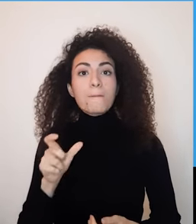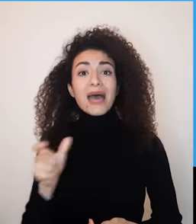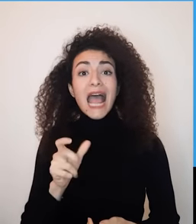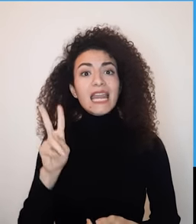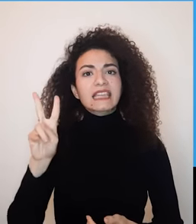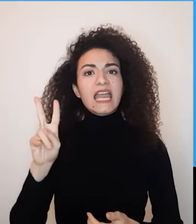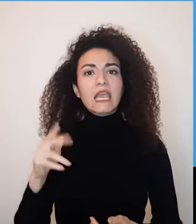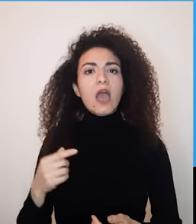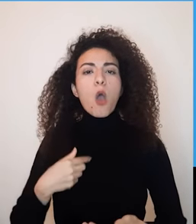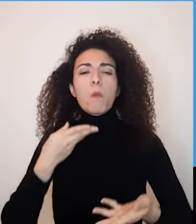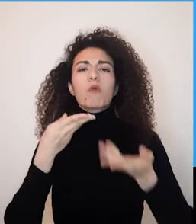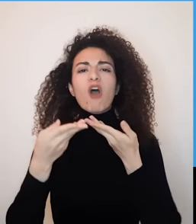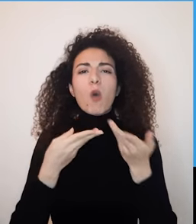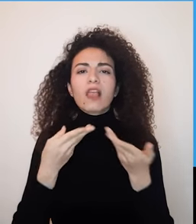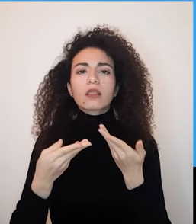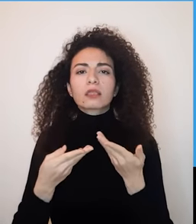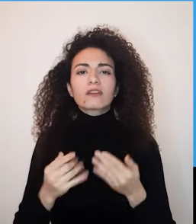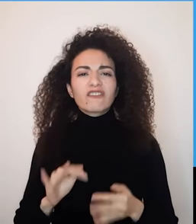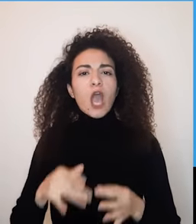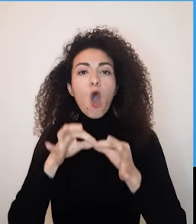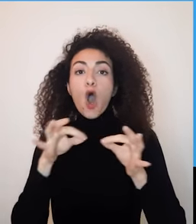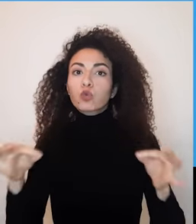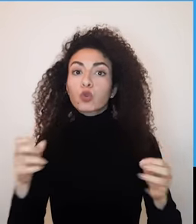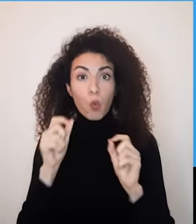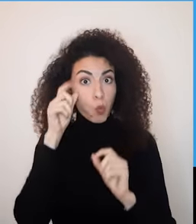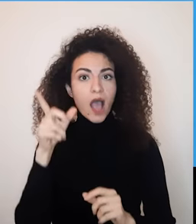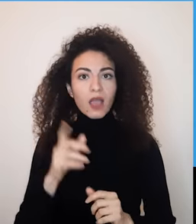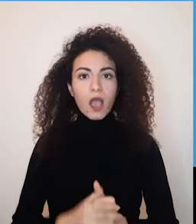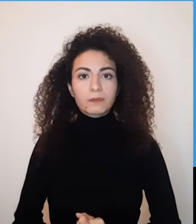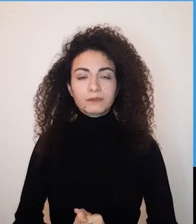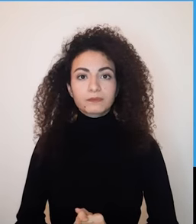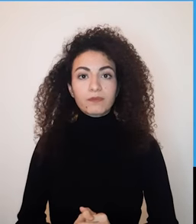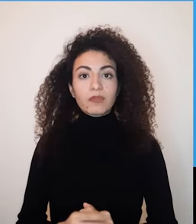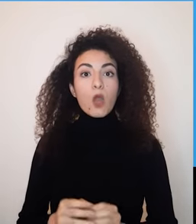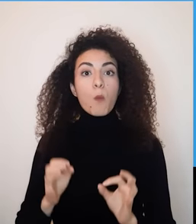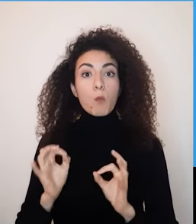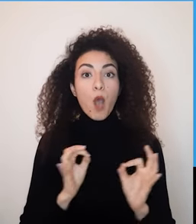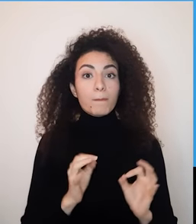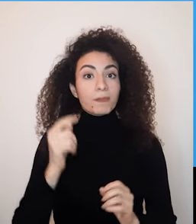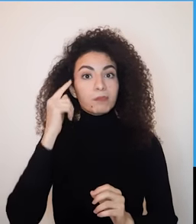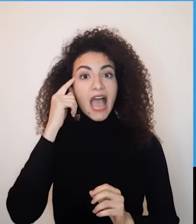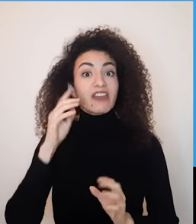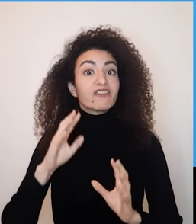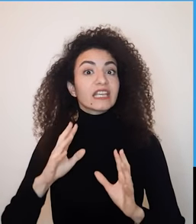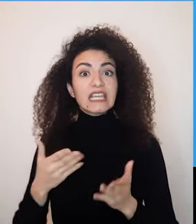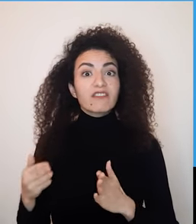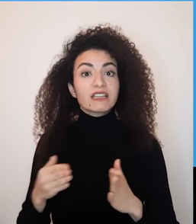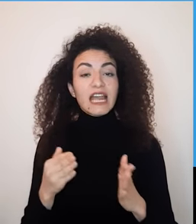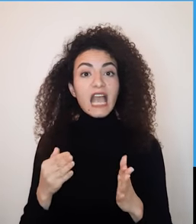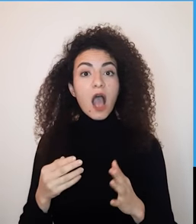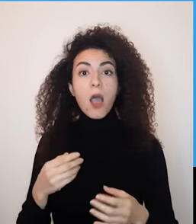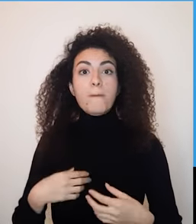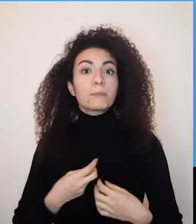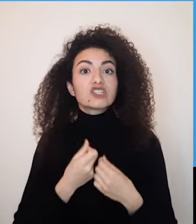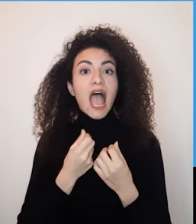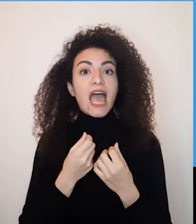بمرحلة مفاوضات بعد ما رسمنا حدود واضحة وصحية مع الآخر من الأدوات اللي بتسمح أنه نميز بين المشاعر